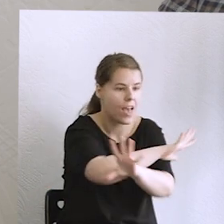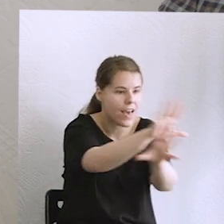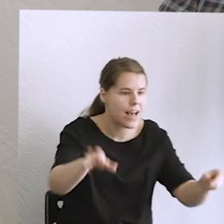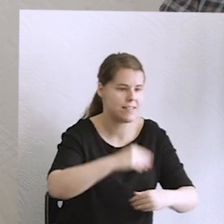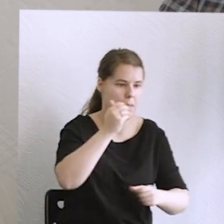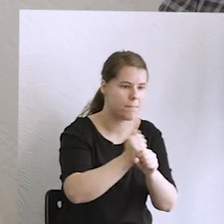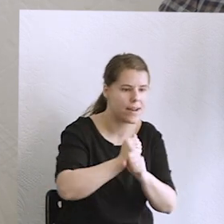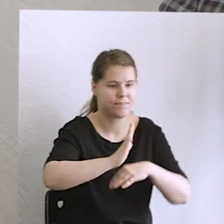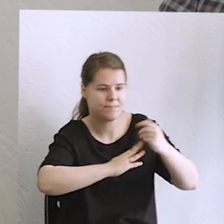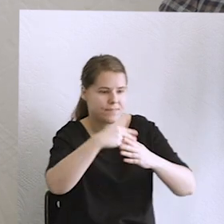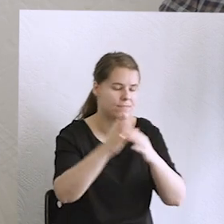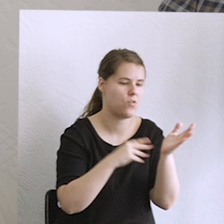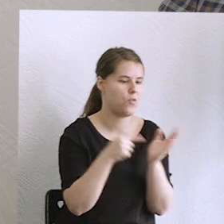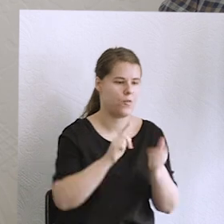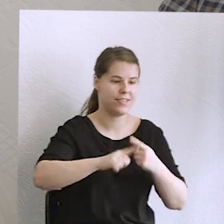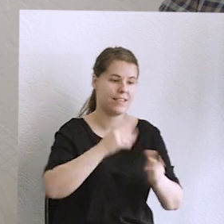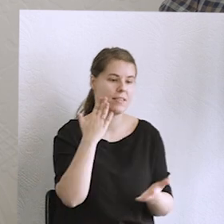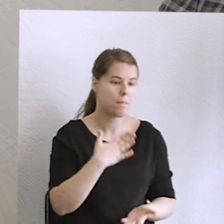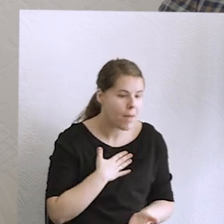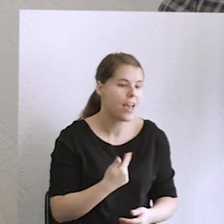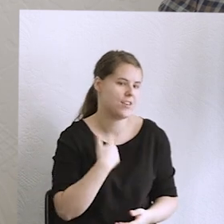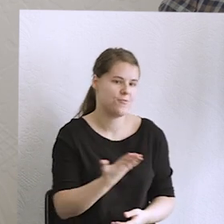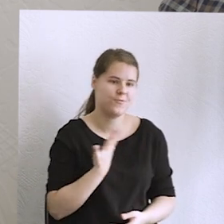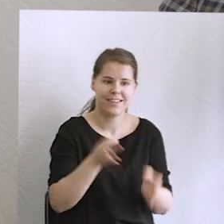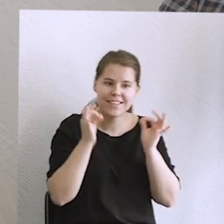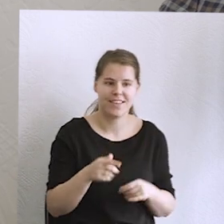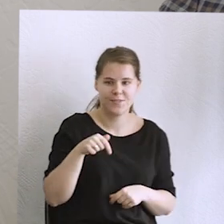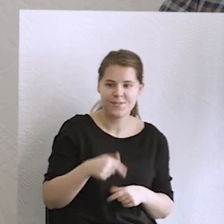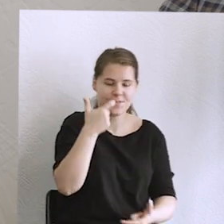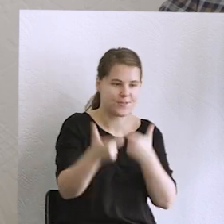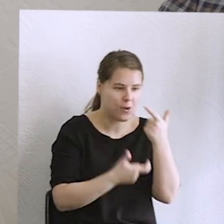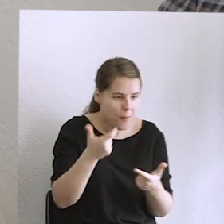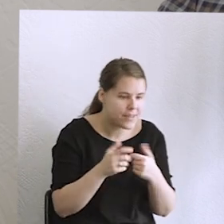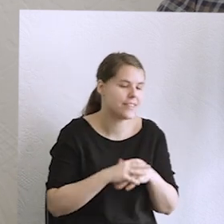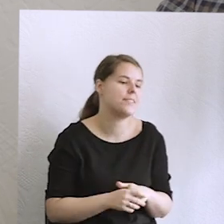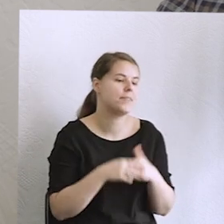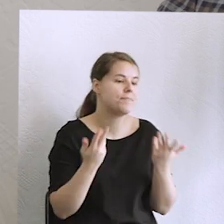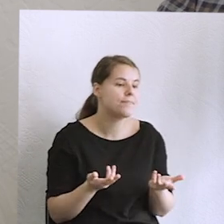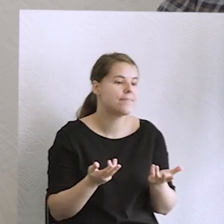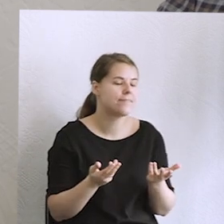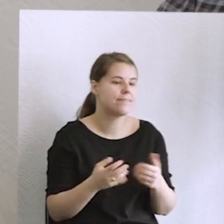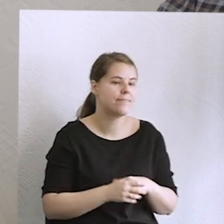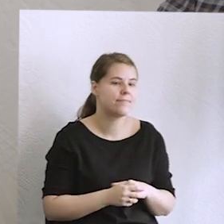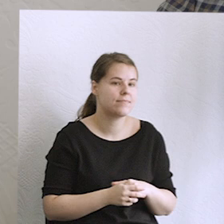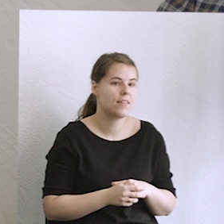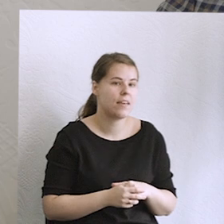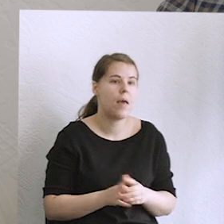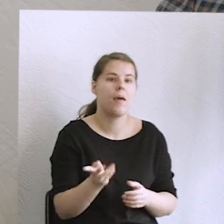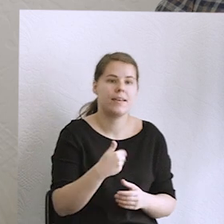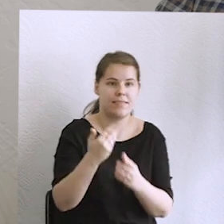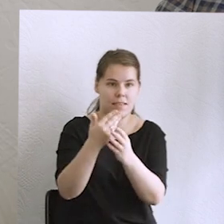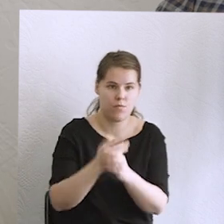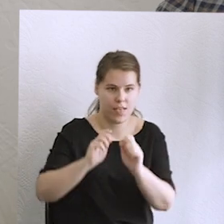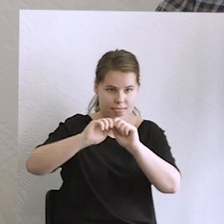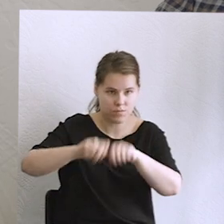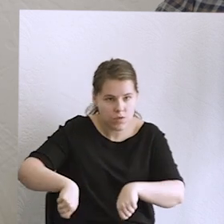sens. Więc właśnie to dzisiaj zrobiliśmy, ale to nie koniec, bo tym cytatem chciałbym, zanim zaproszę Państwa na przerwę,